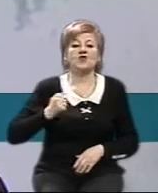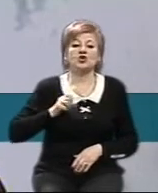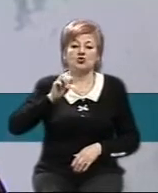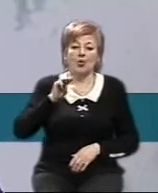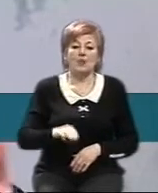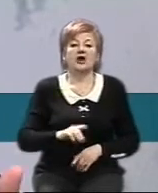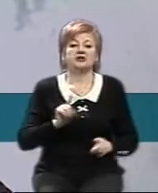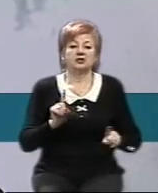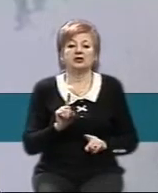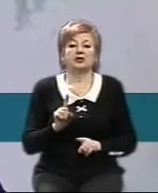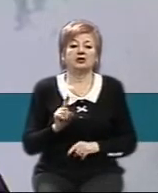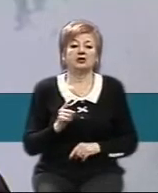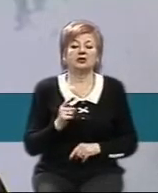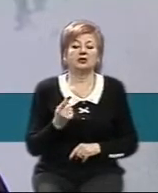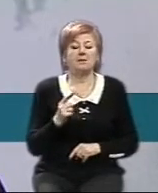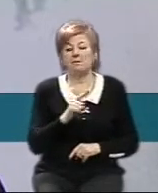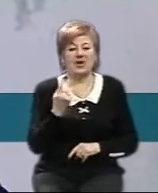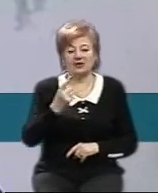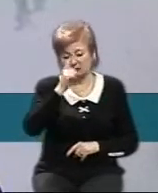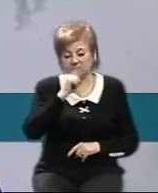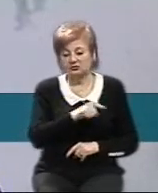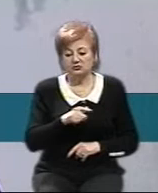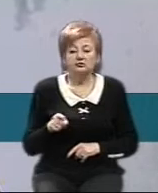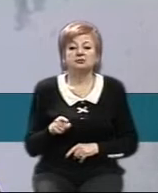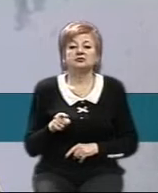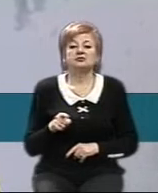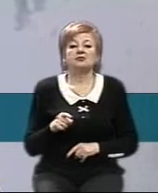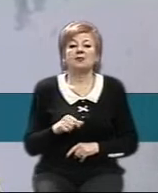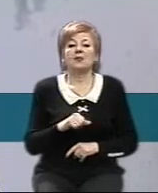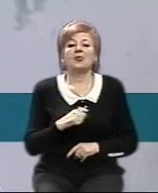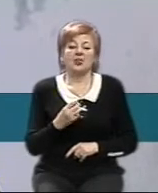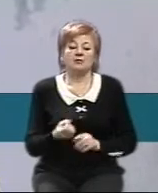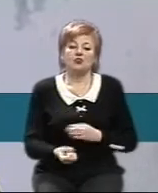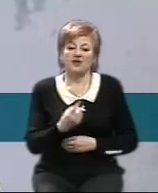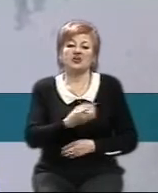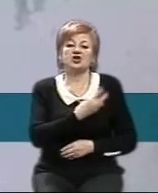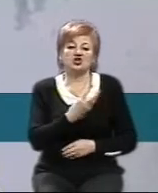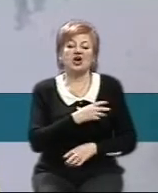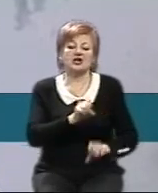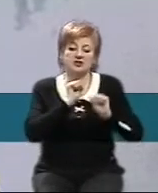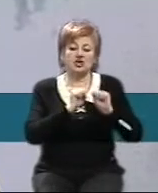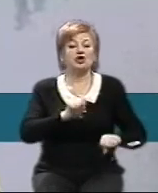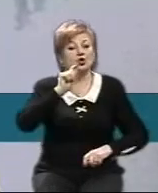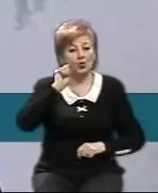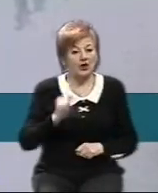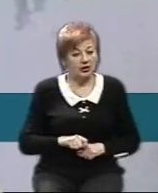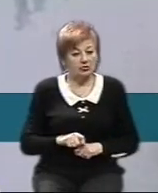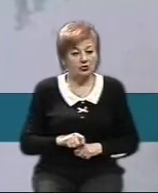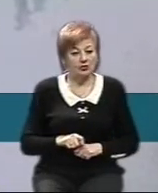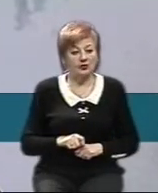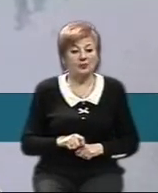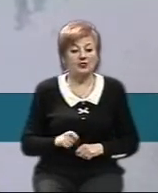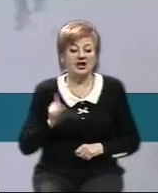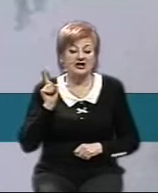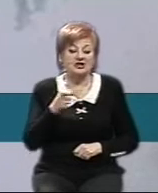в перші дні, хвилини, місяці йшли, висловлювали бажання йти захищати Україну. З того